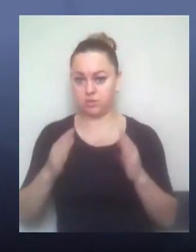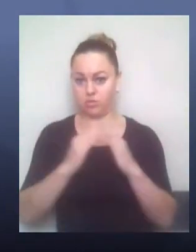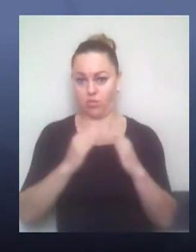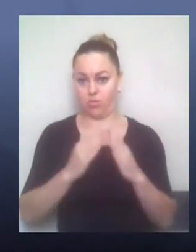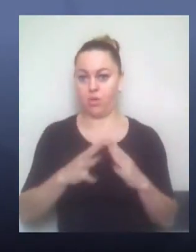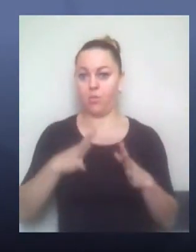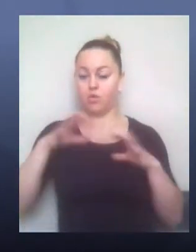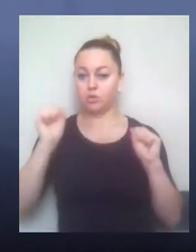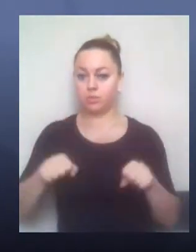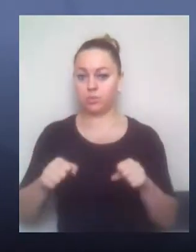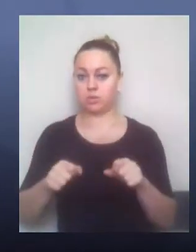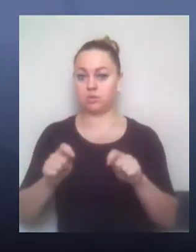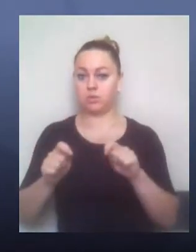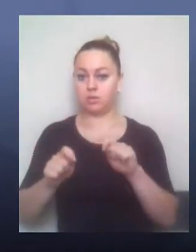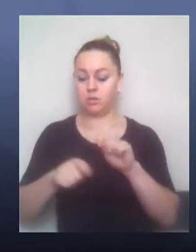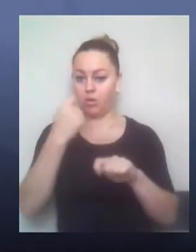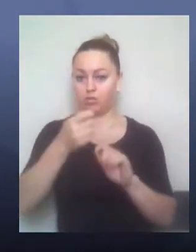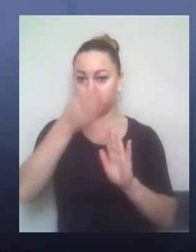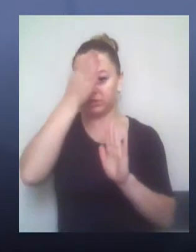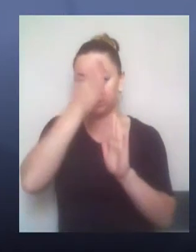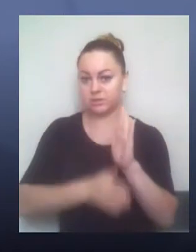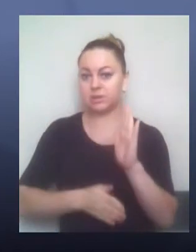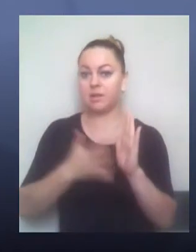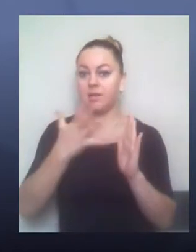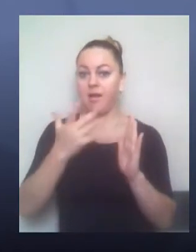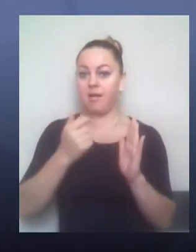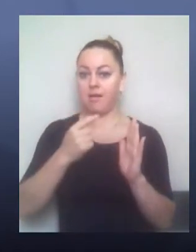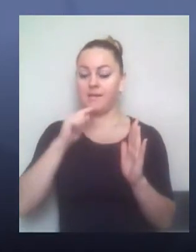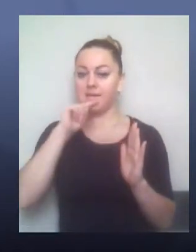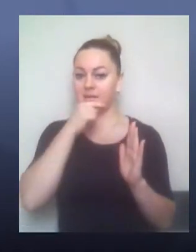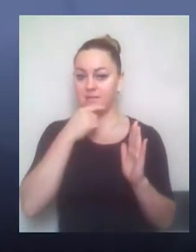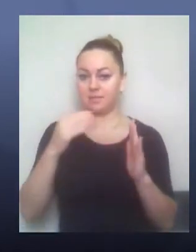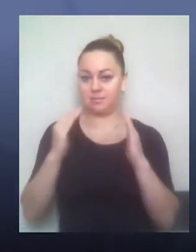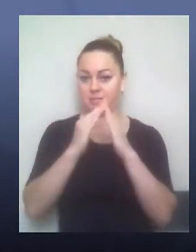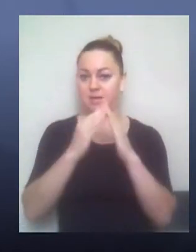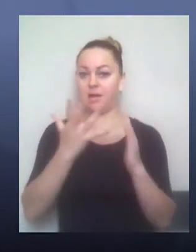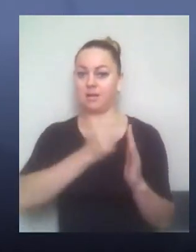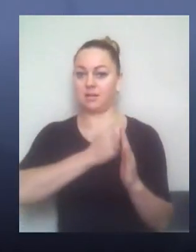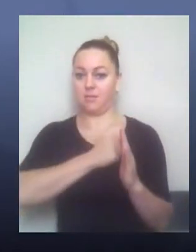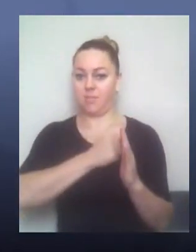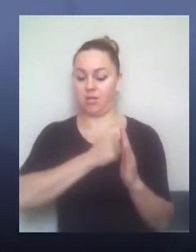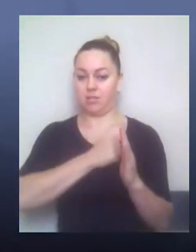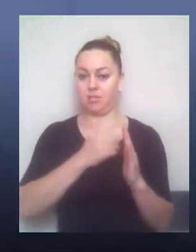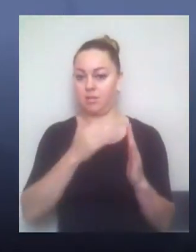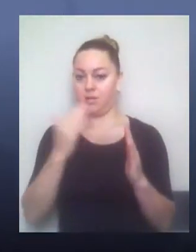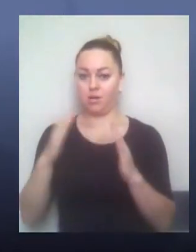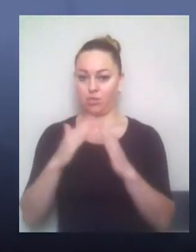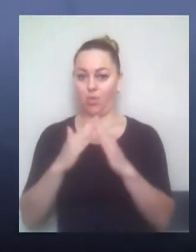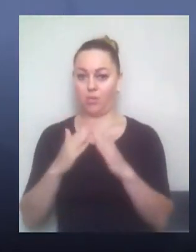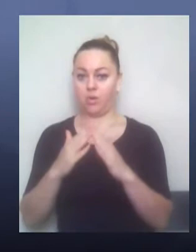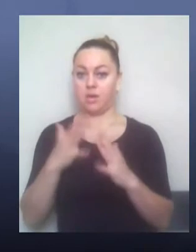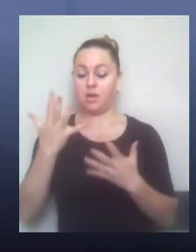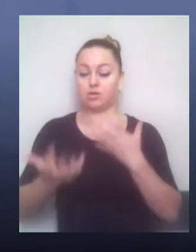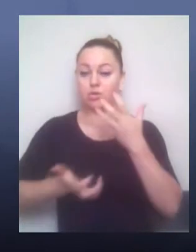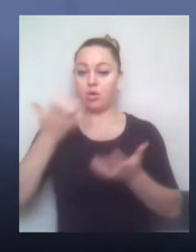разрушитися та єдиная стена, которая удерживається, ну, грубо говоря, стена держит стену. При розборі, перед тем, як